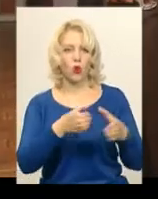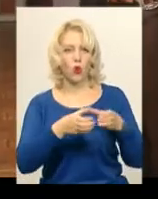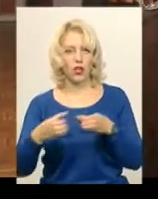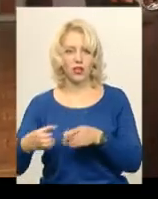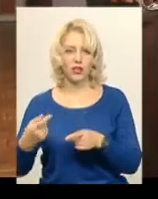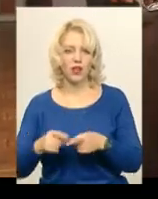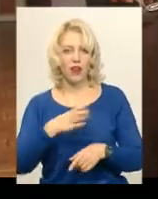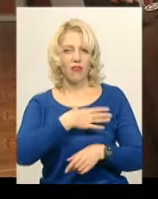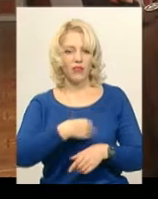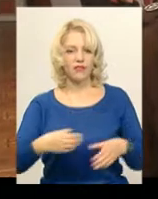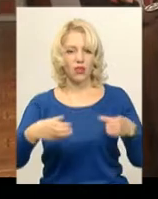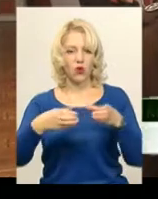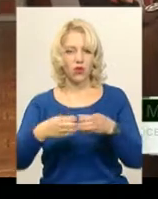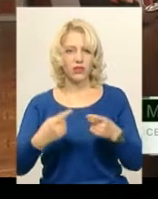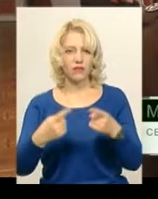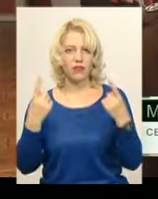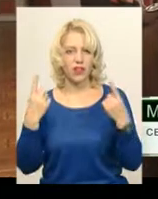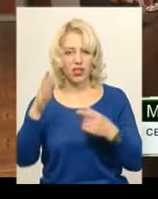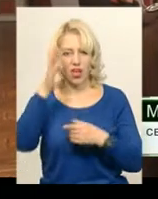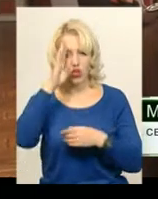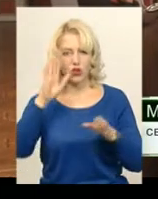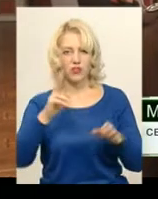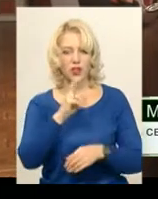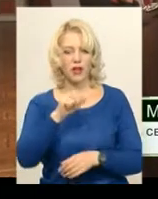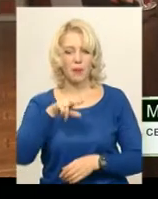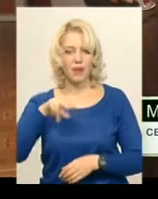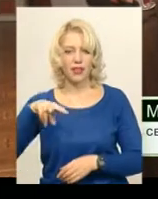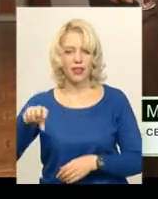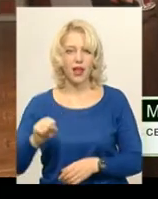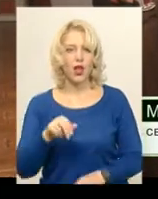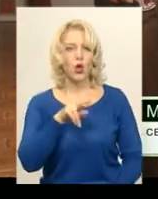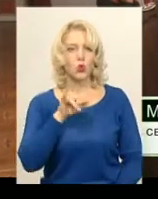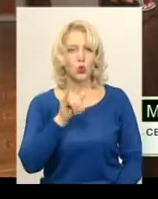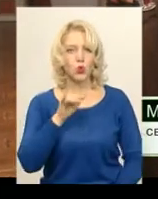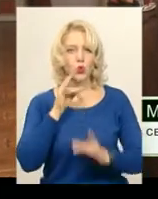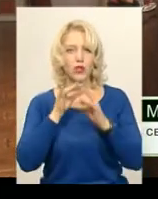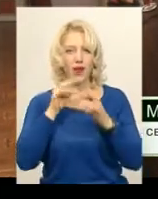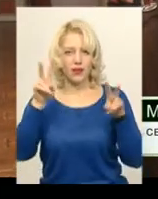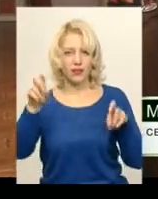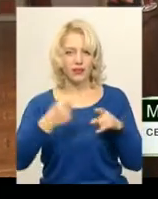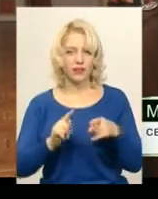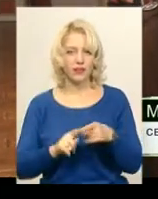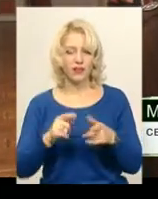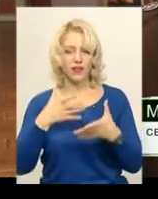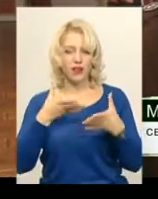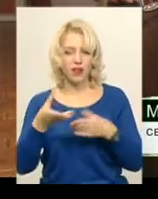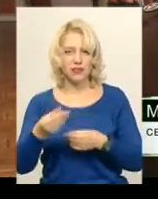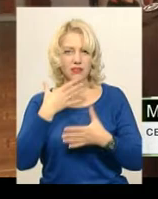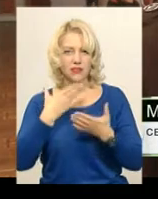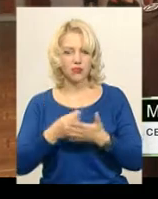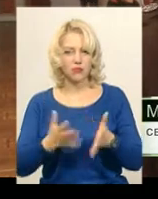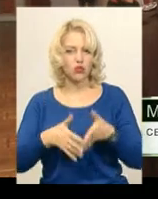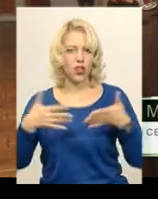колектив «Велика чоловіча капелла Дударек» вразила своїм широким